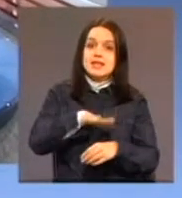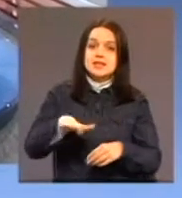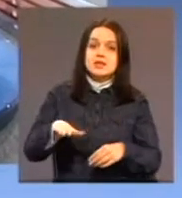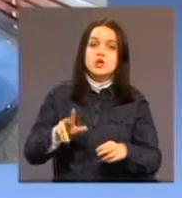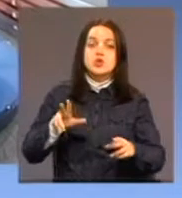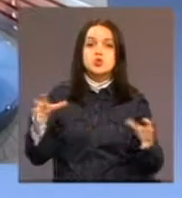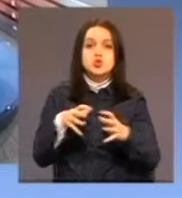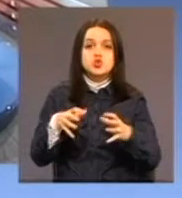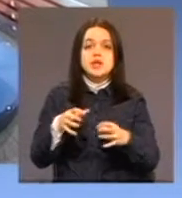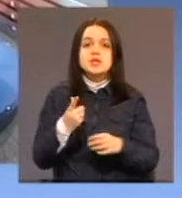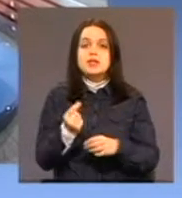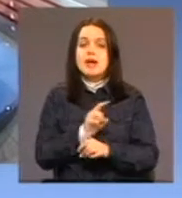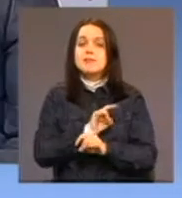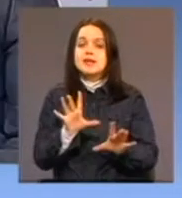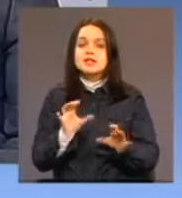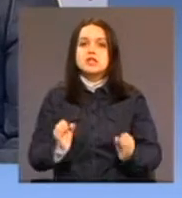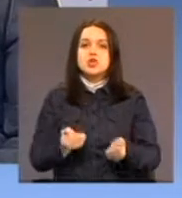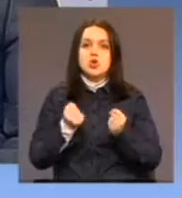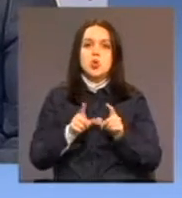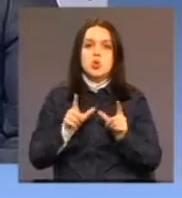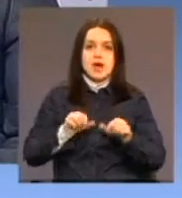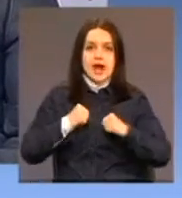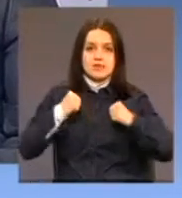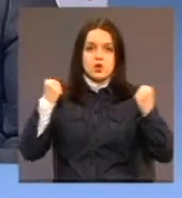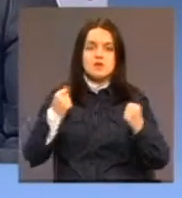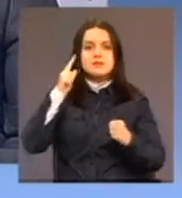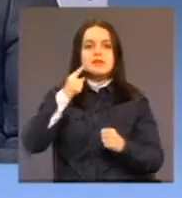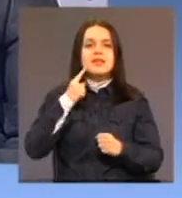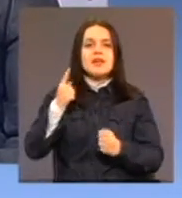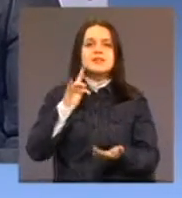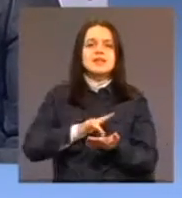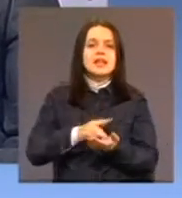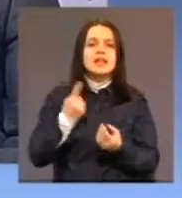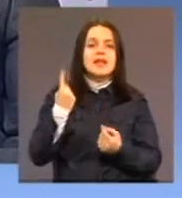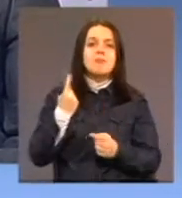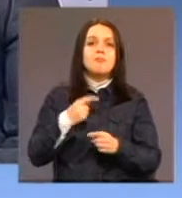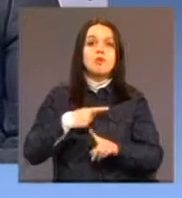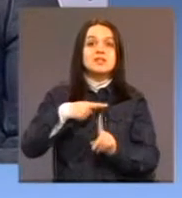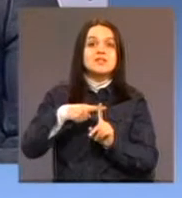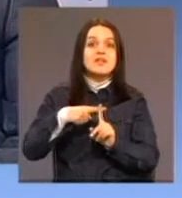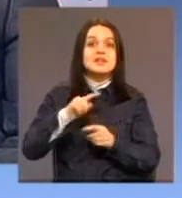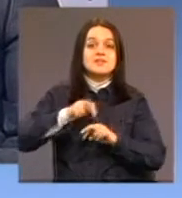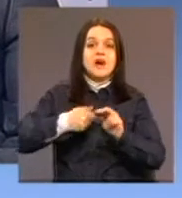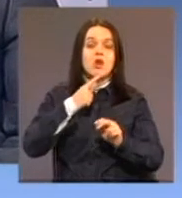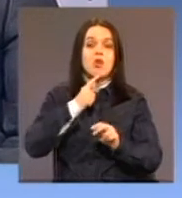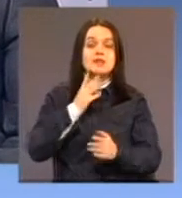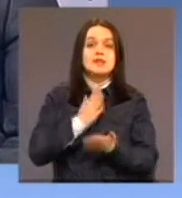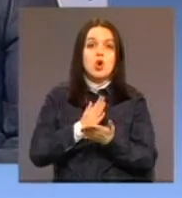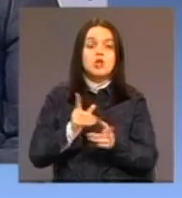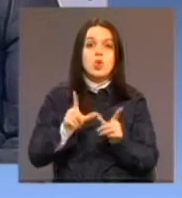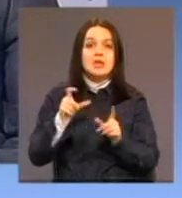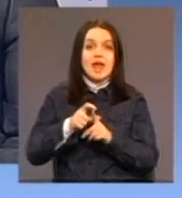u razvoju? Mislim da je dnevni centar jedna pozitivna stvar koja se desila u Derventi. Naravno da pokušavamo